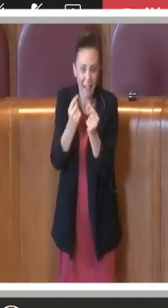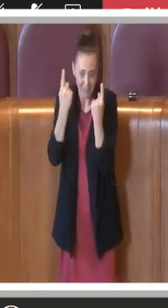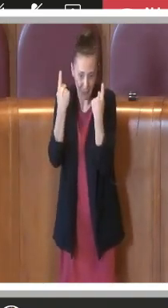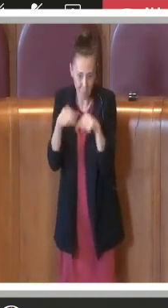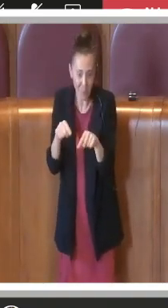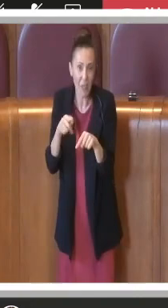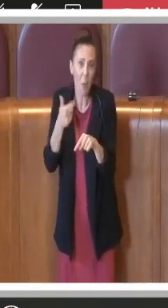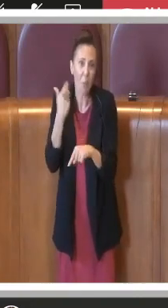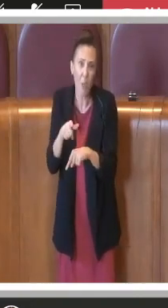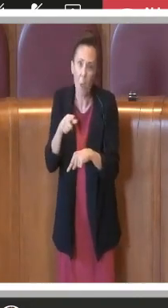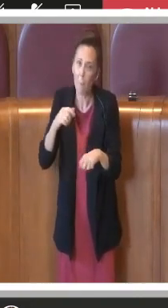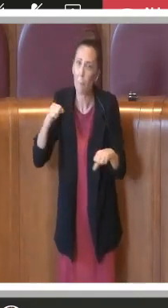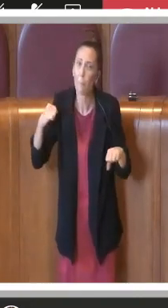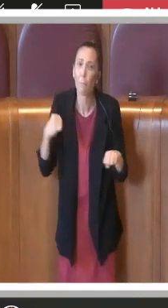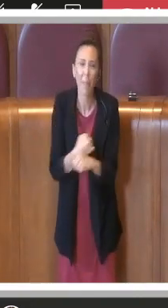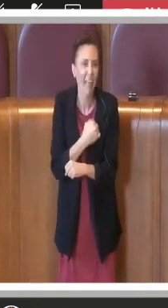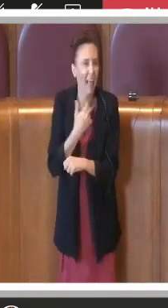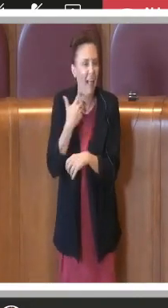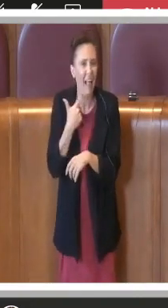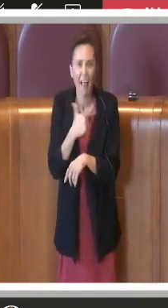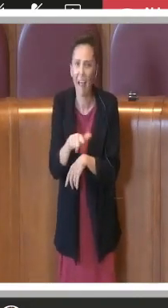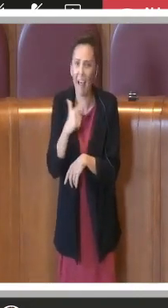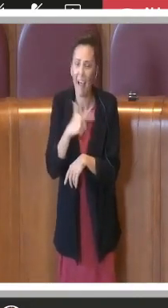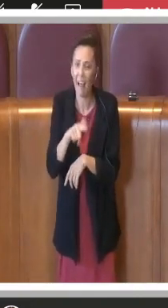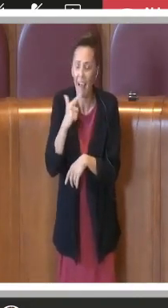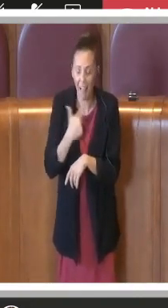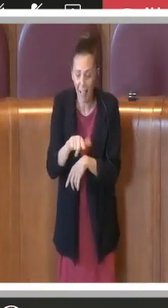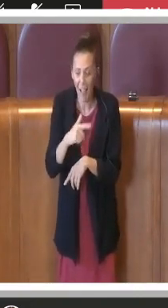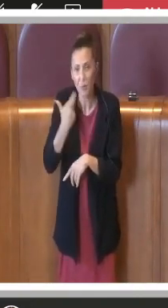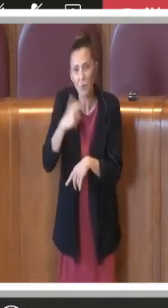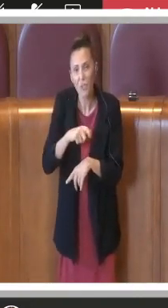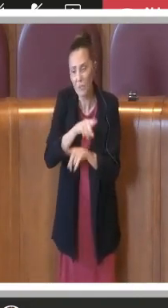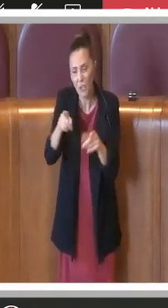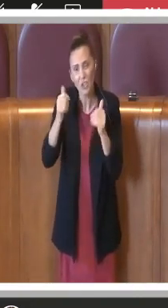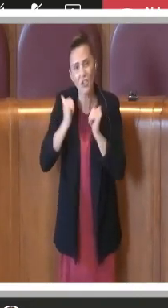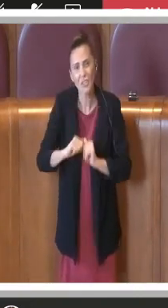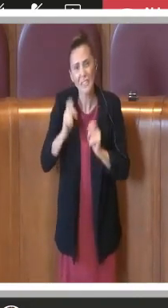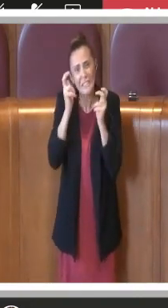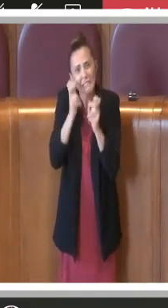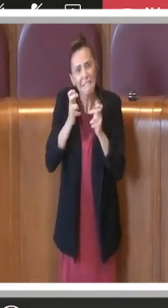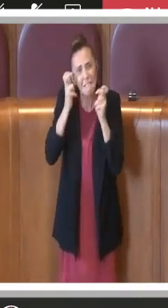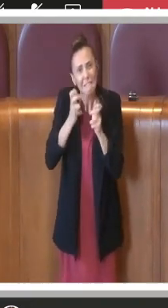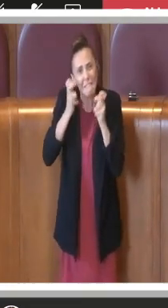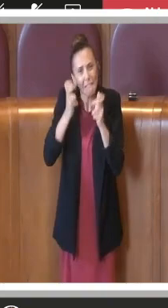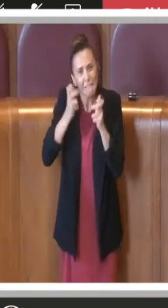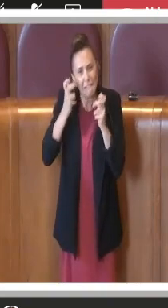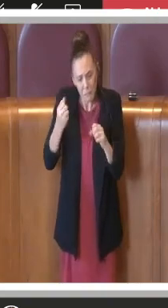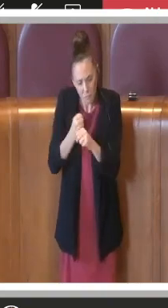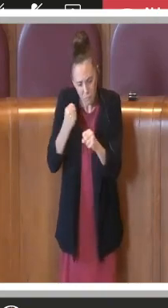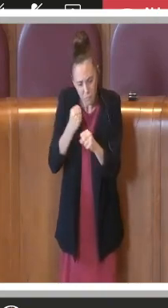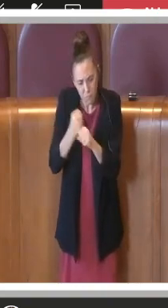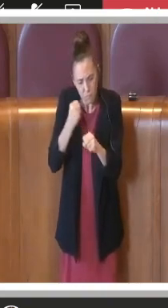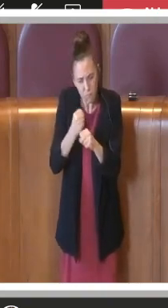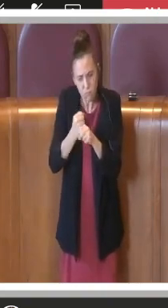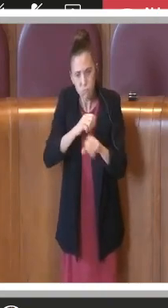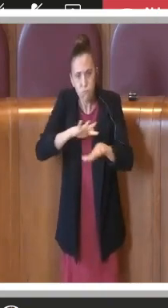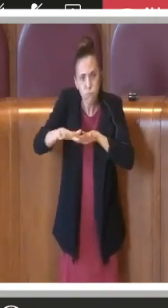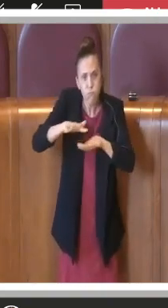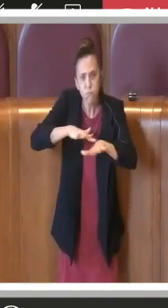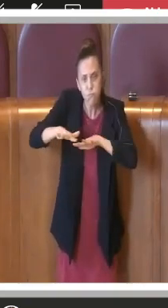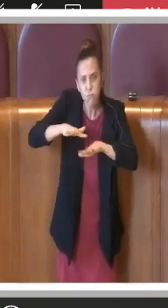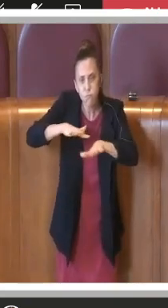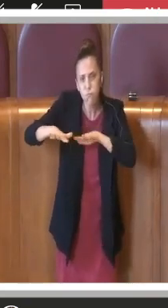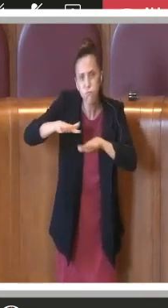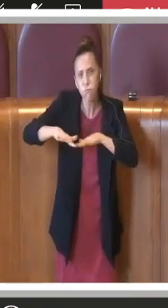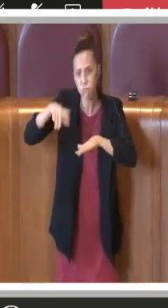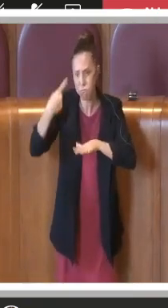è veramente un peccato che tante volte i cittadini facciano uno sforzo così grande di arrivare a mobilitare persone per cercare